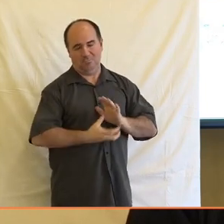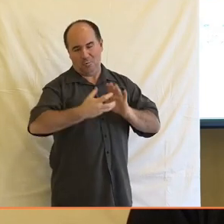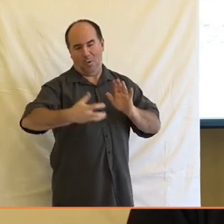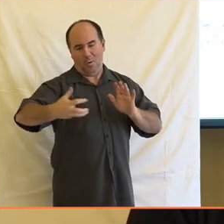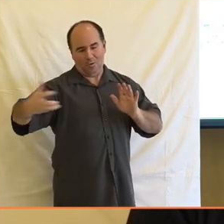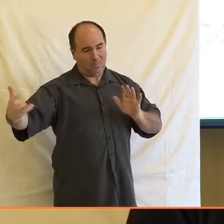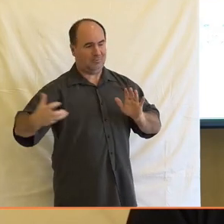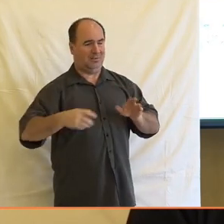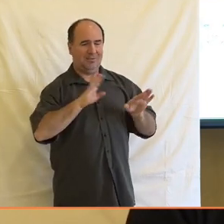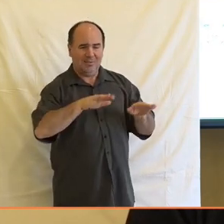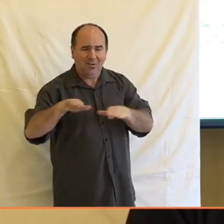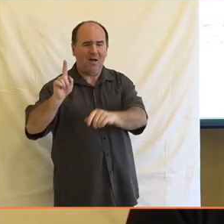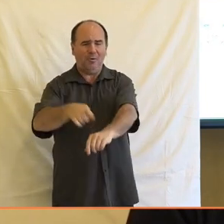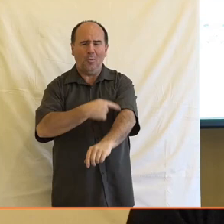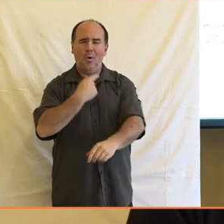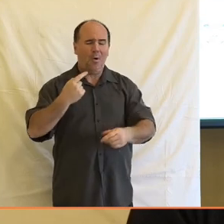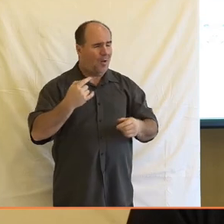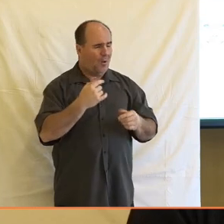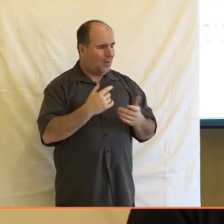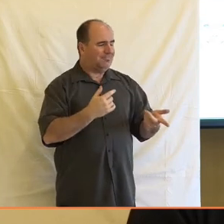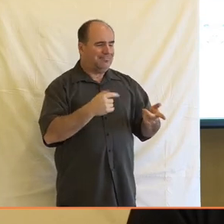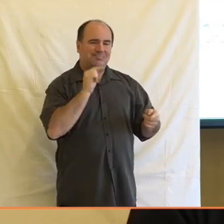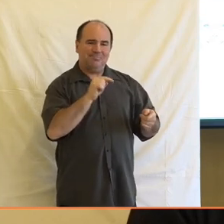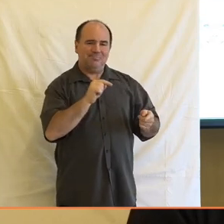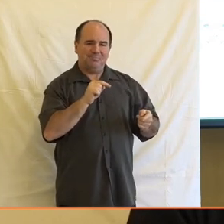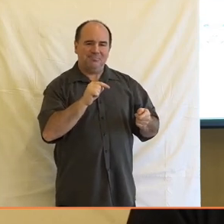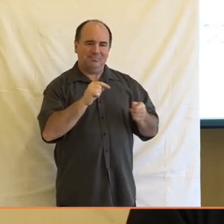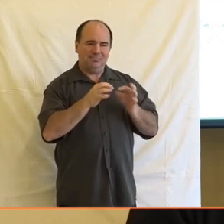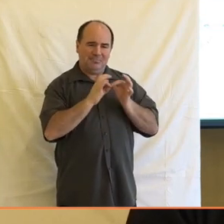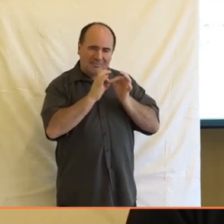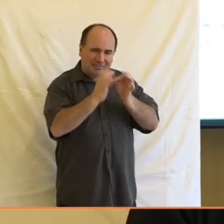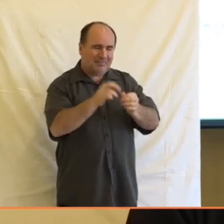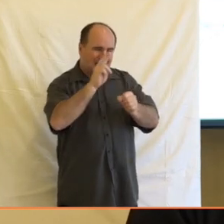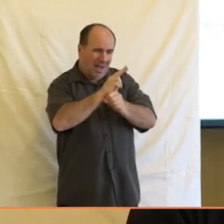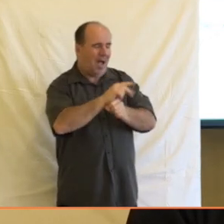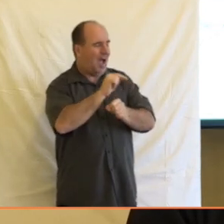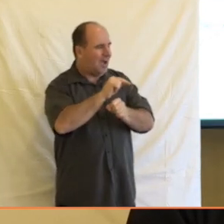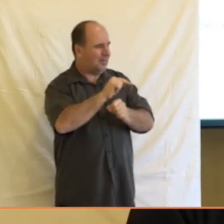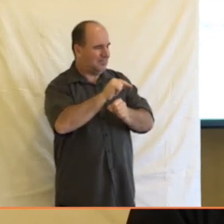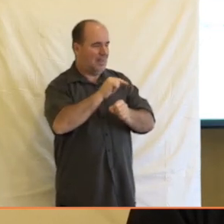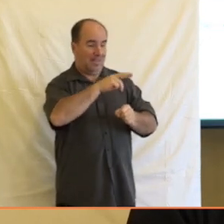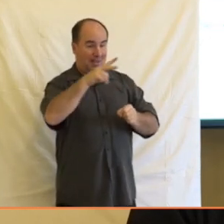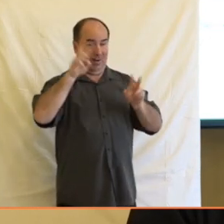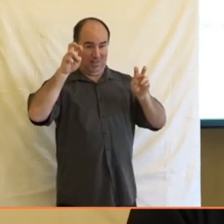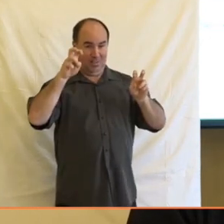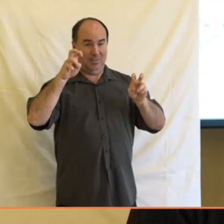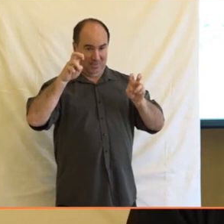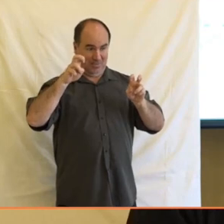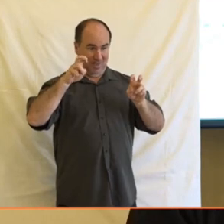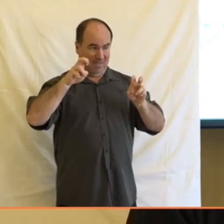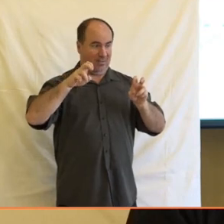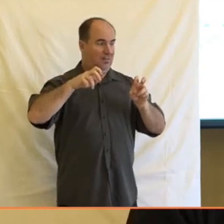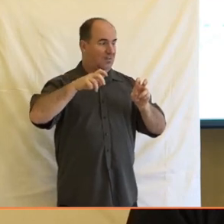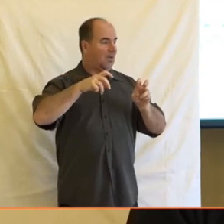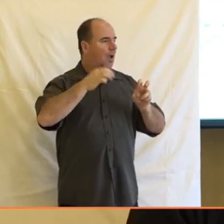znamená toho, že vlastně přes ten okraj dokola budou přepadávat některá témata, na která pokud jsem na ně neklikl v